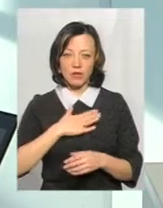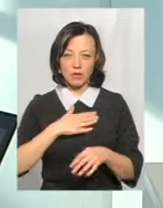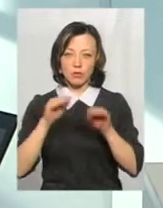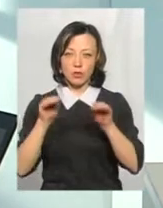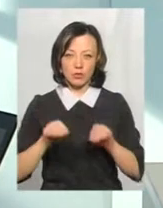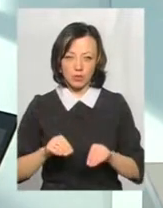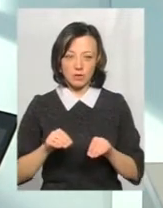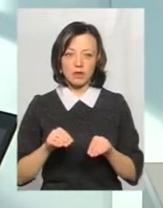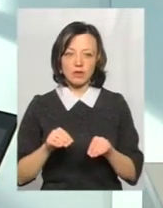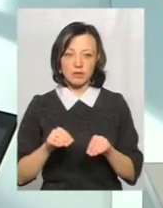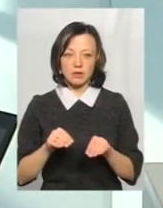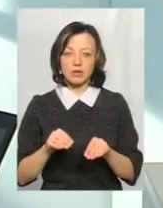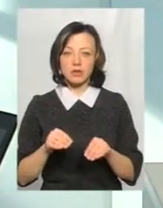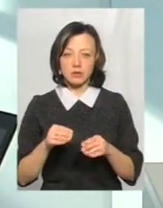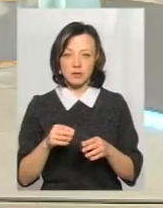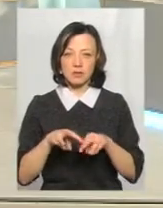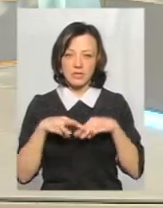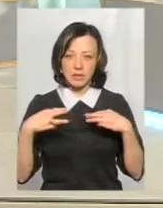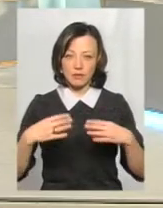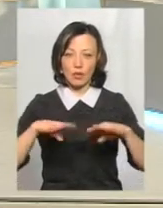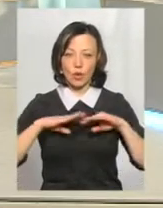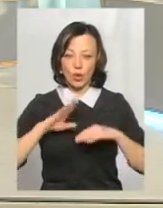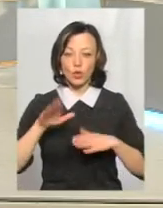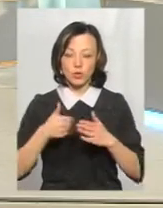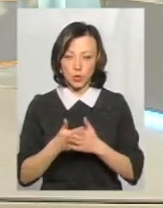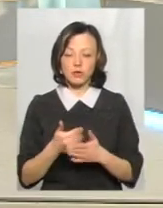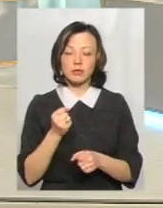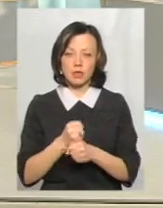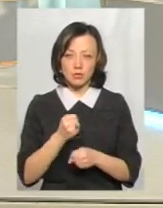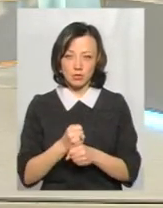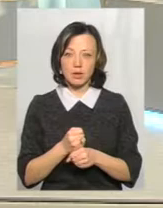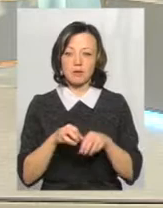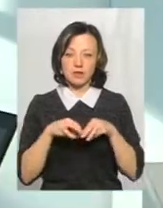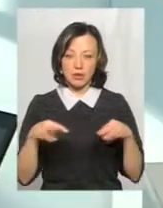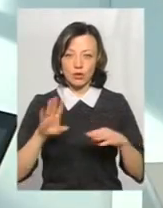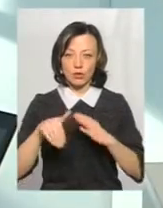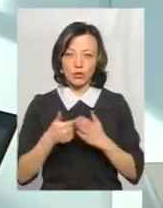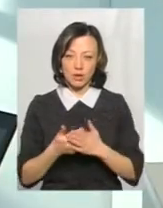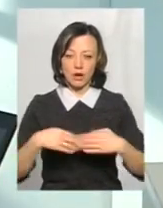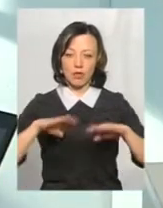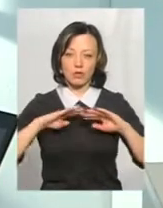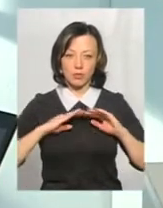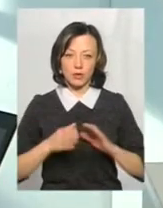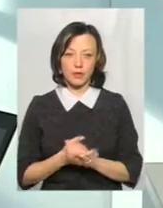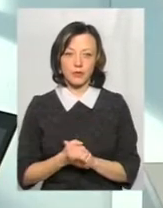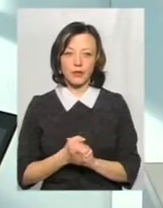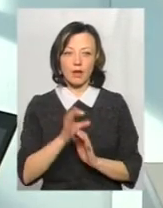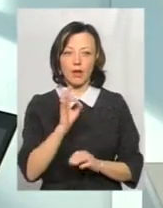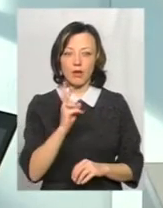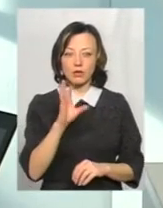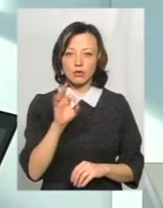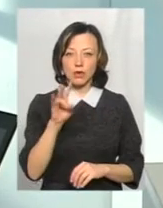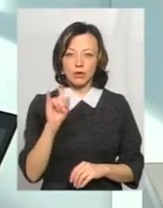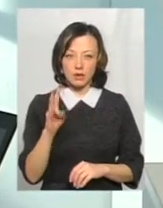уніфікованих нам... Тобто вона до сих пір є дієвим воно міністерство, нам до сих пір її рекомендує. Оксаліною мазі,